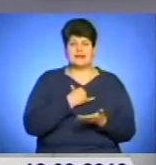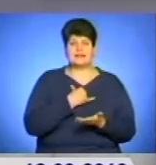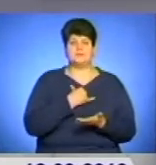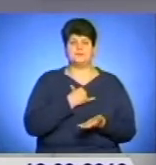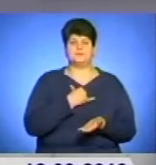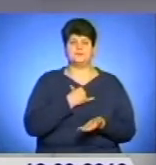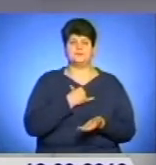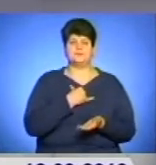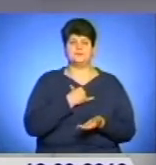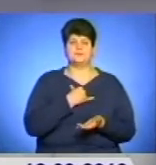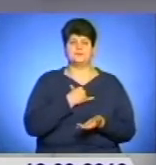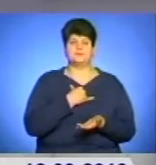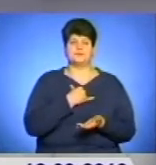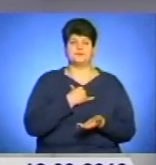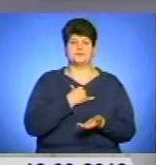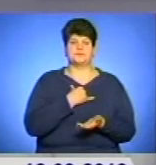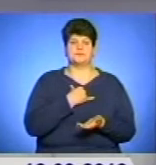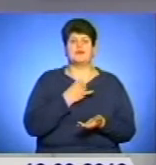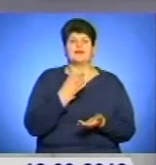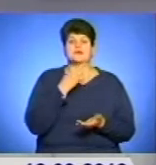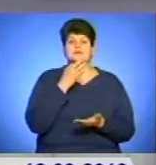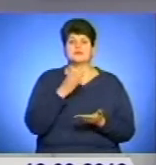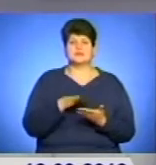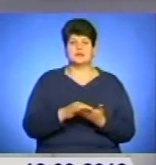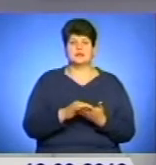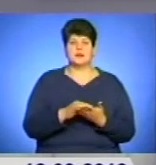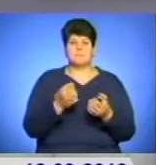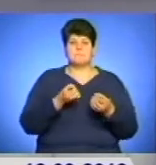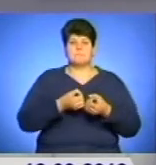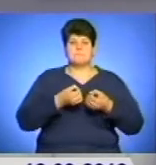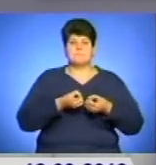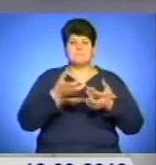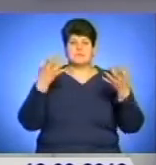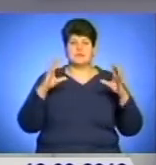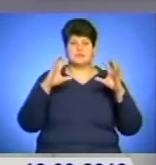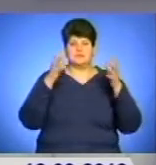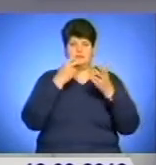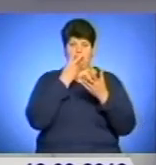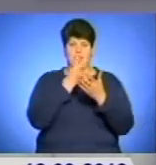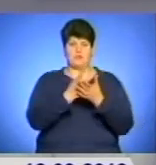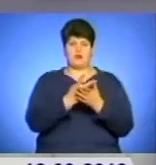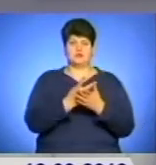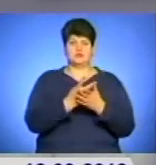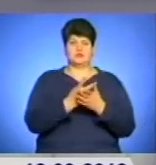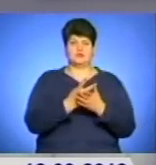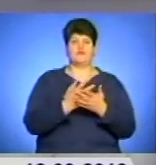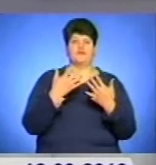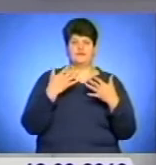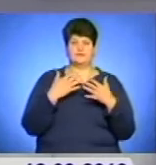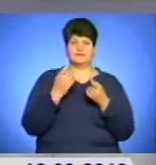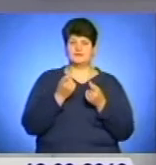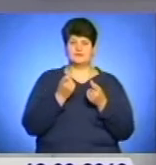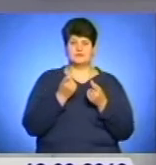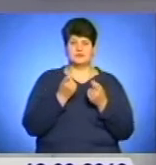сказати, білий, швид побачила. Ще не так ясно, але